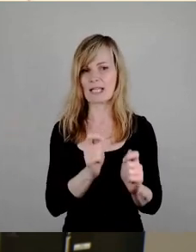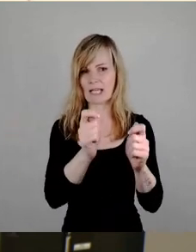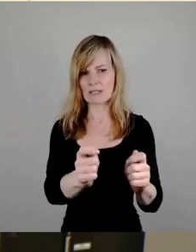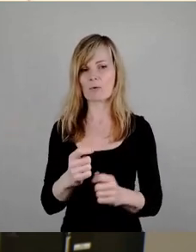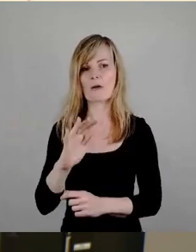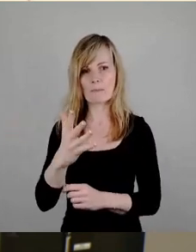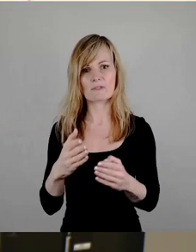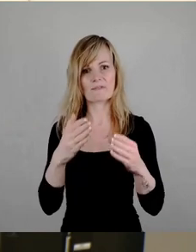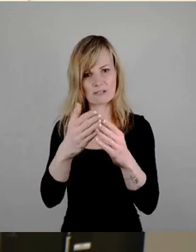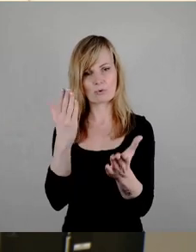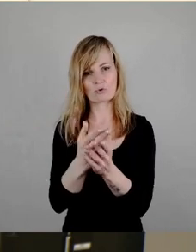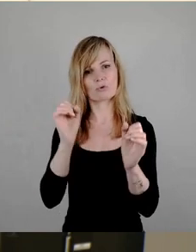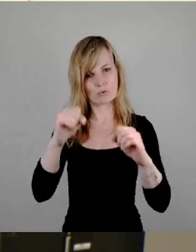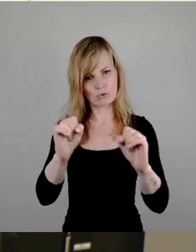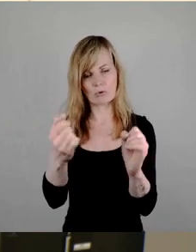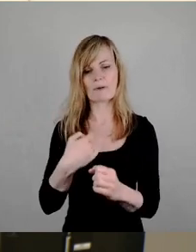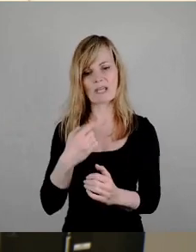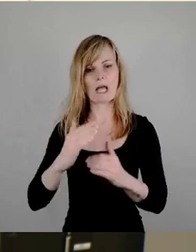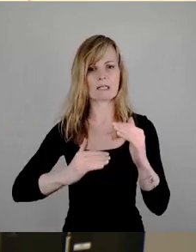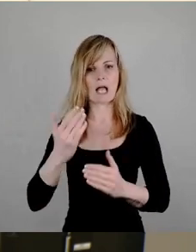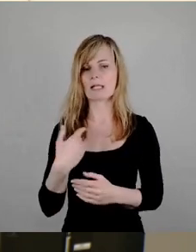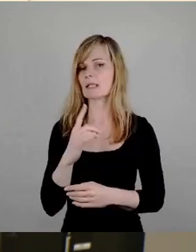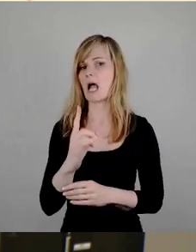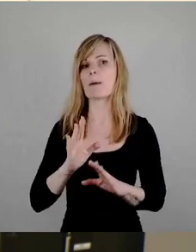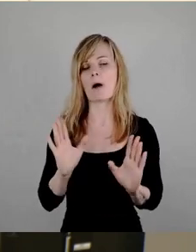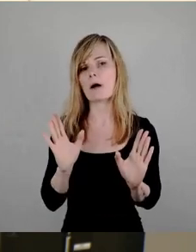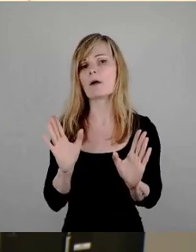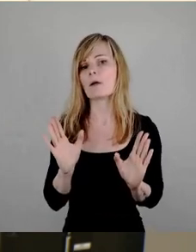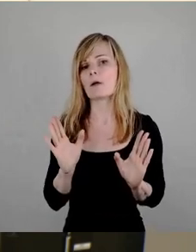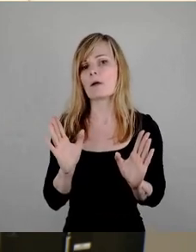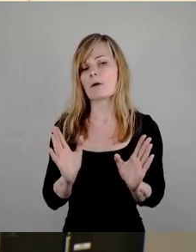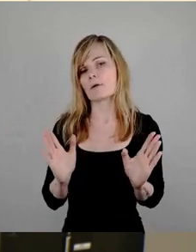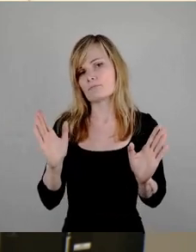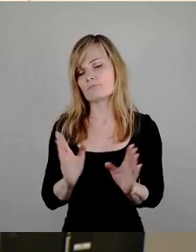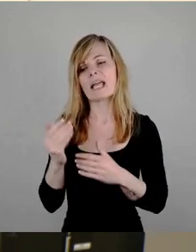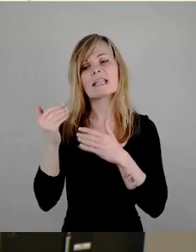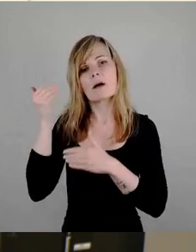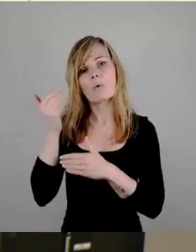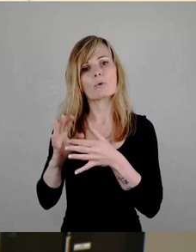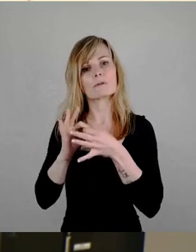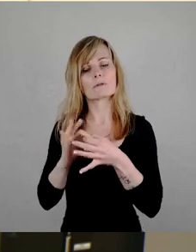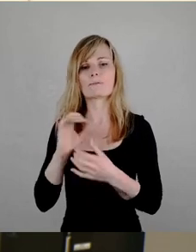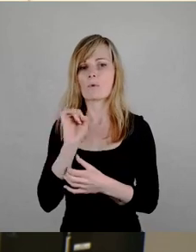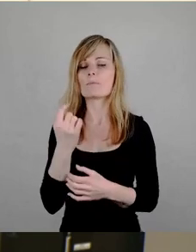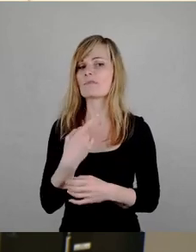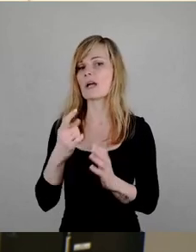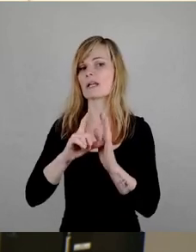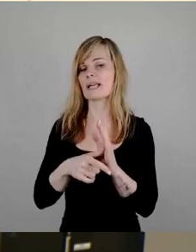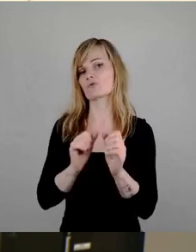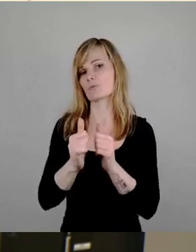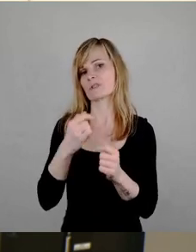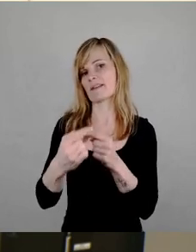zugestimmt Wir werden uns enthalten Aber nicht, wie gesagt, vor dem Hintergrund Dass wir leistungssportliche Entwicklung